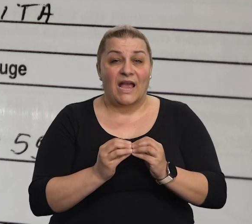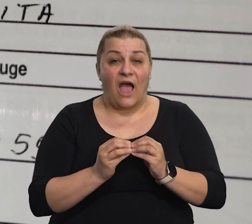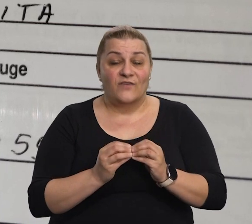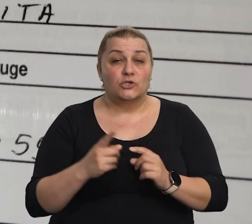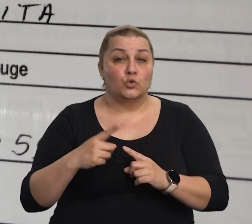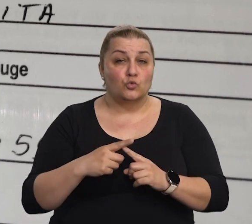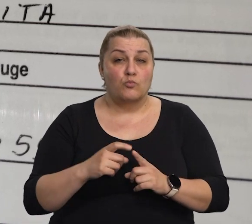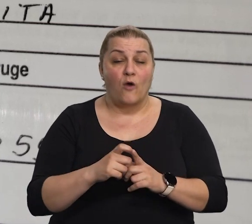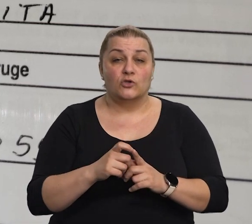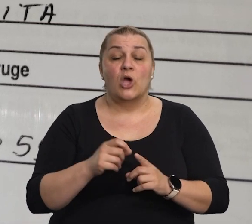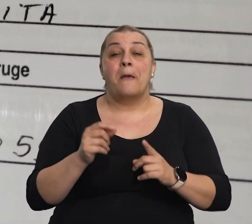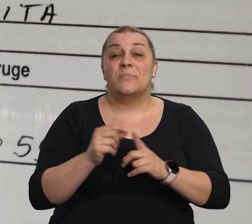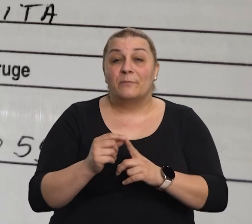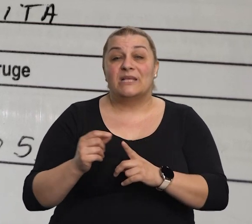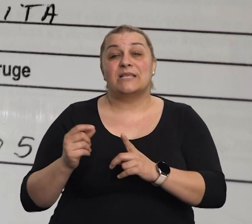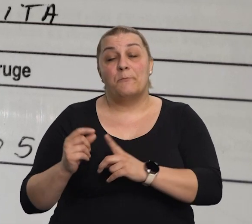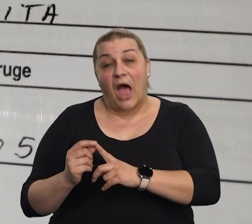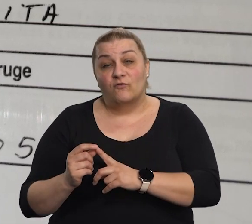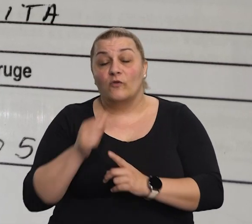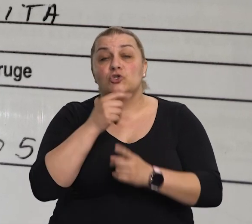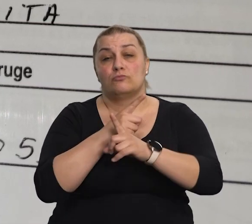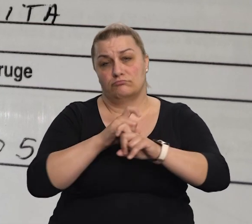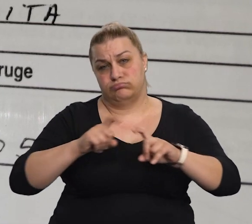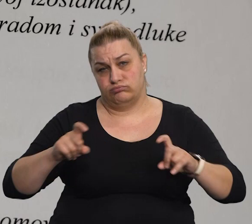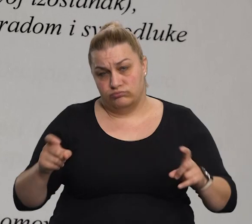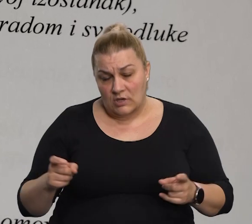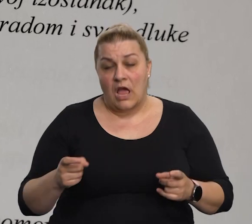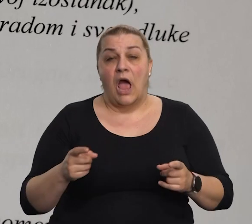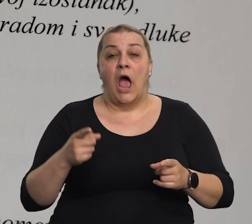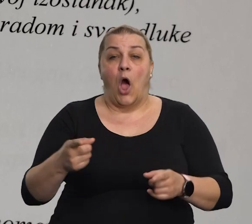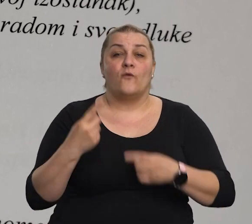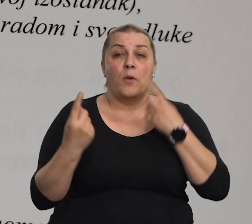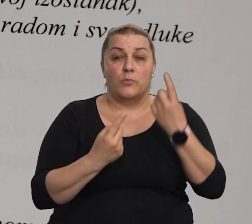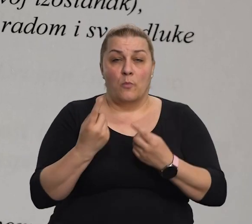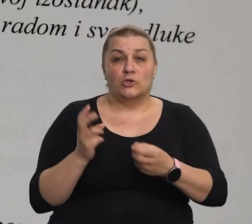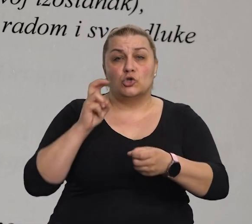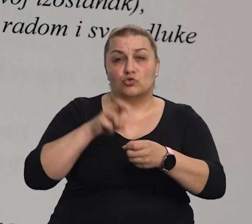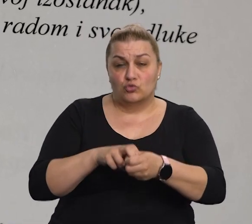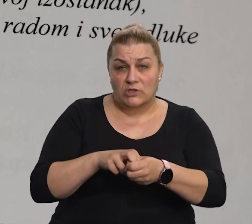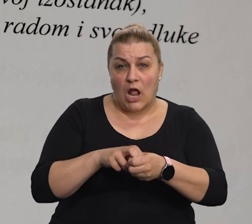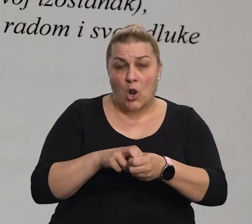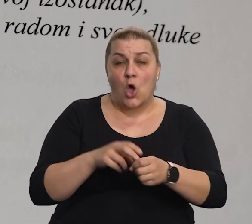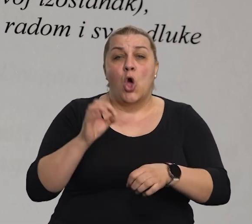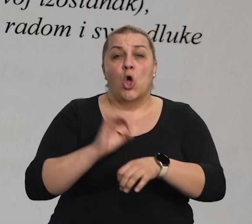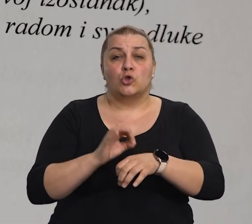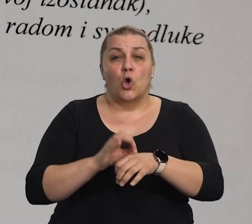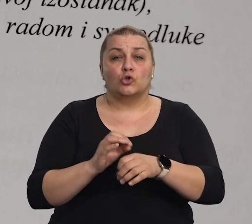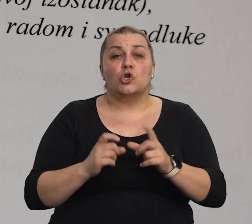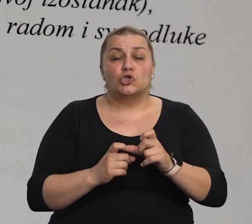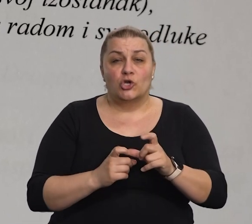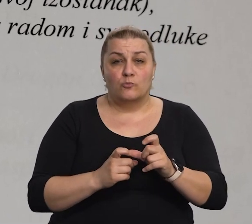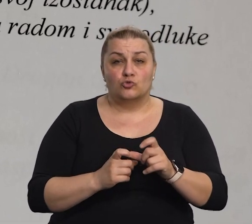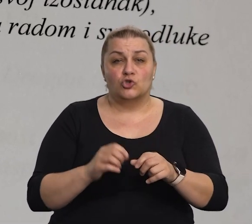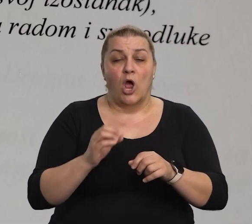Tihomir Dujmović, Miroslav Pipica, Mlade, Pavković i Brodik drugi. U redanim promjećama su sudevali i predstavljali dr. Don Dragoši